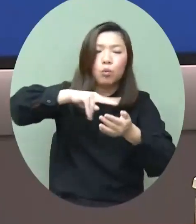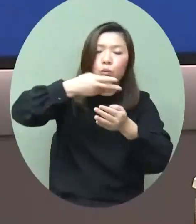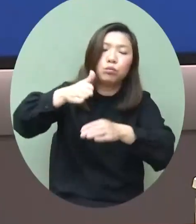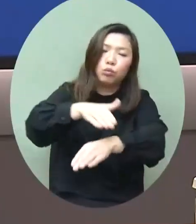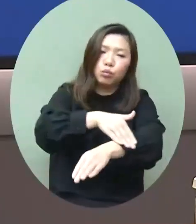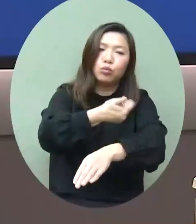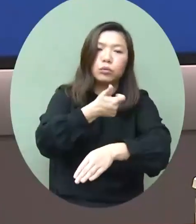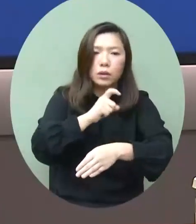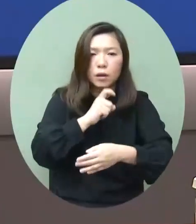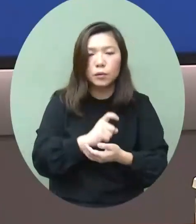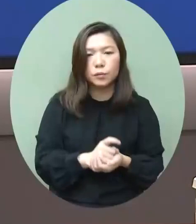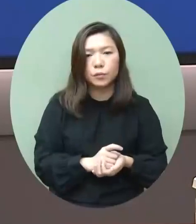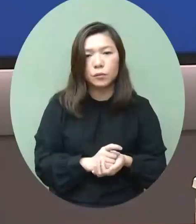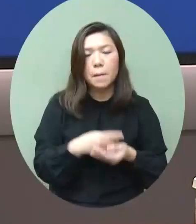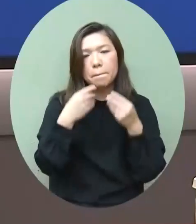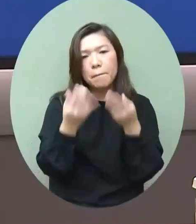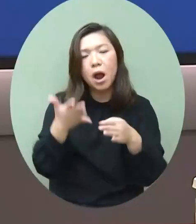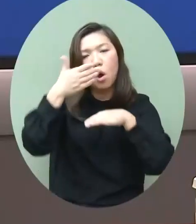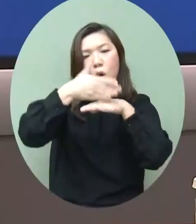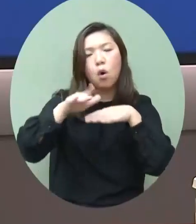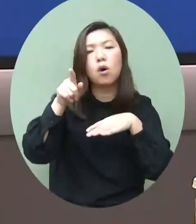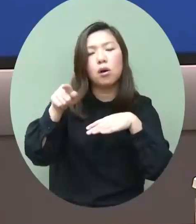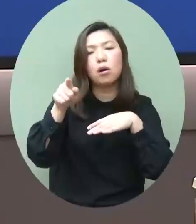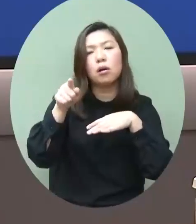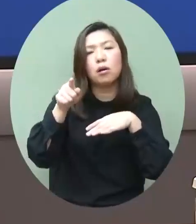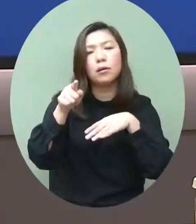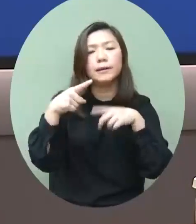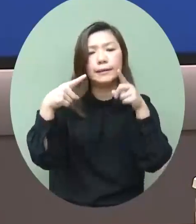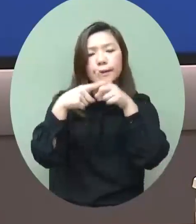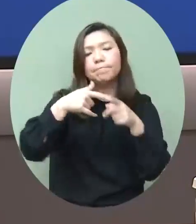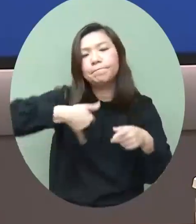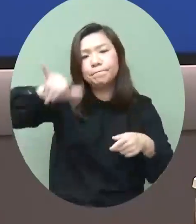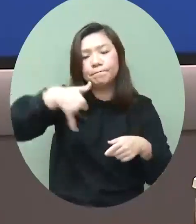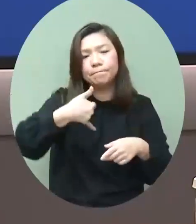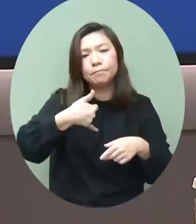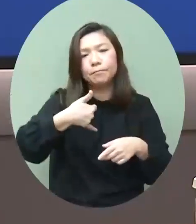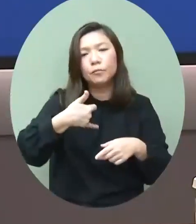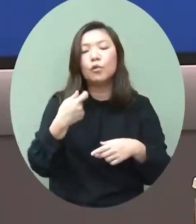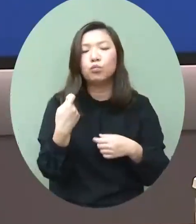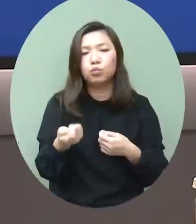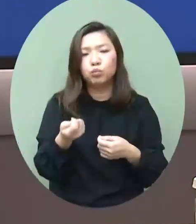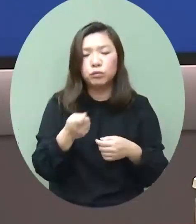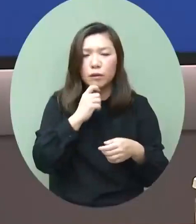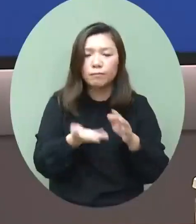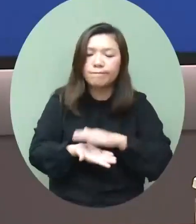工作令到這些海外人員的往來可以稍微恢復